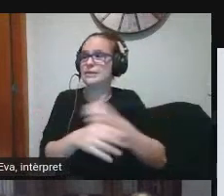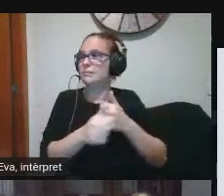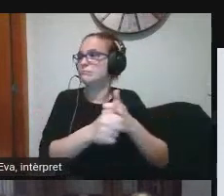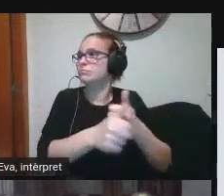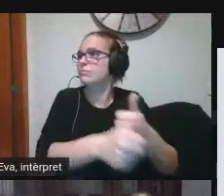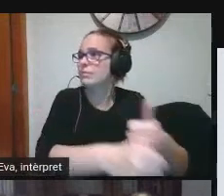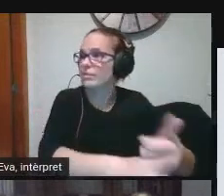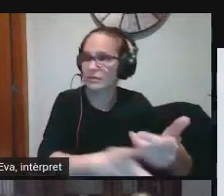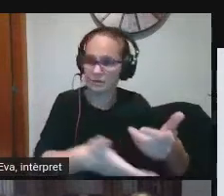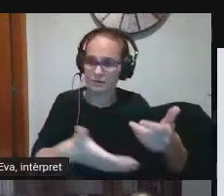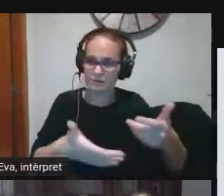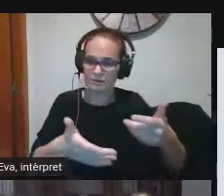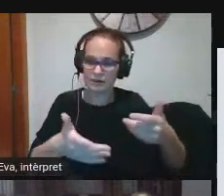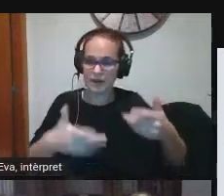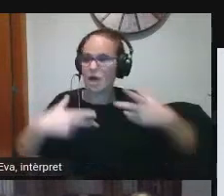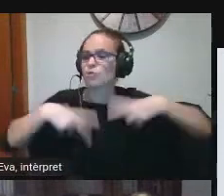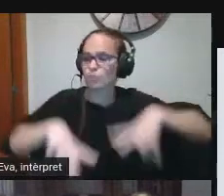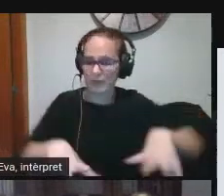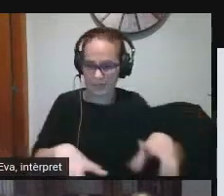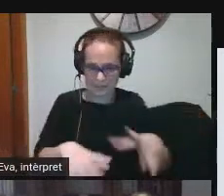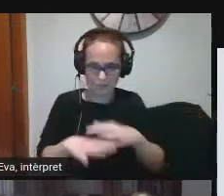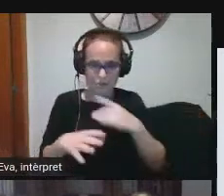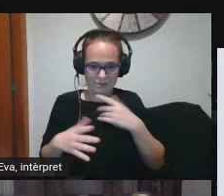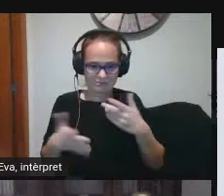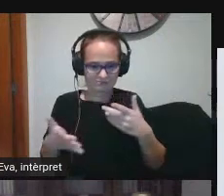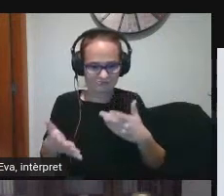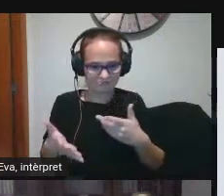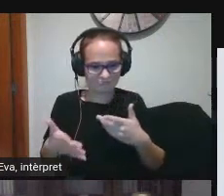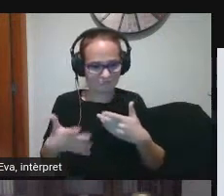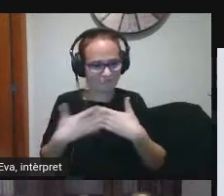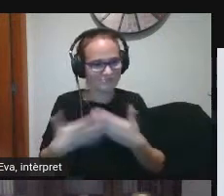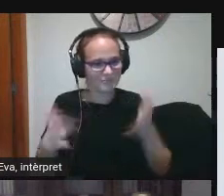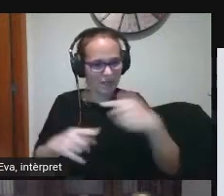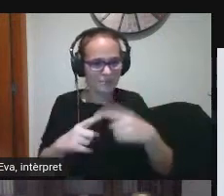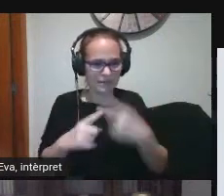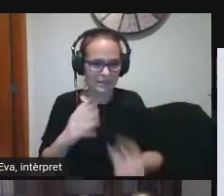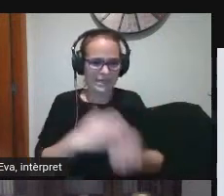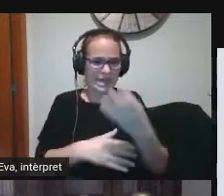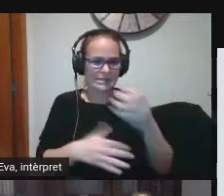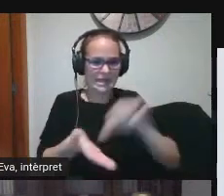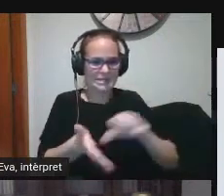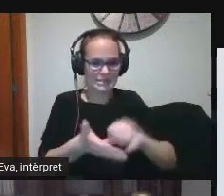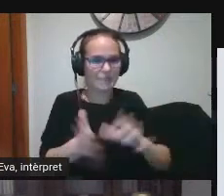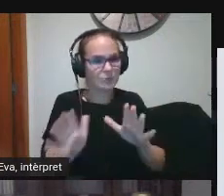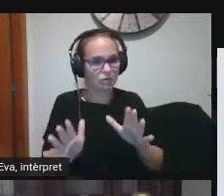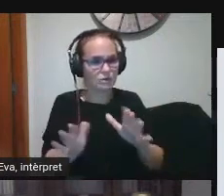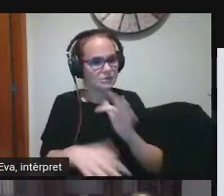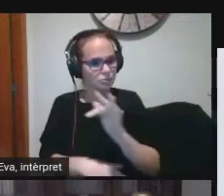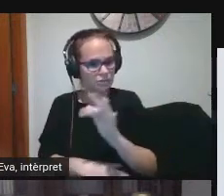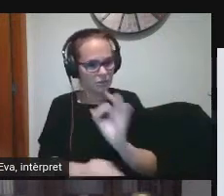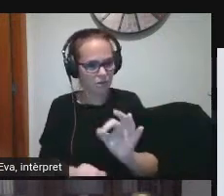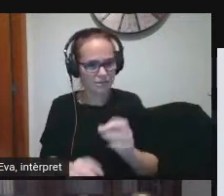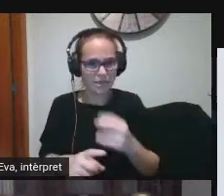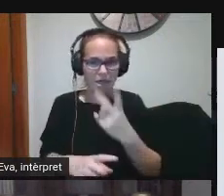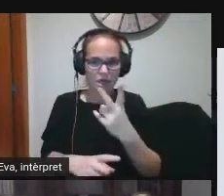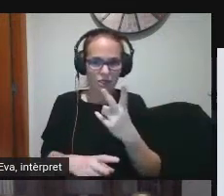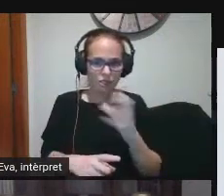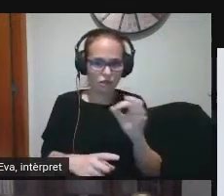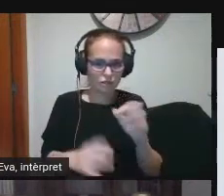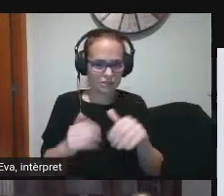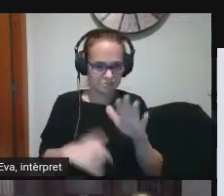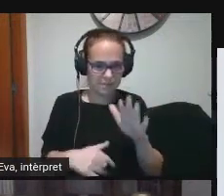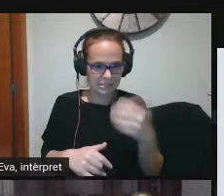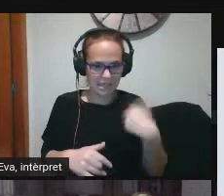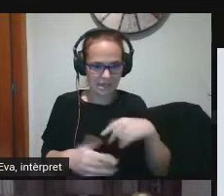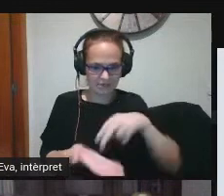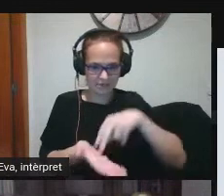evidentment és com si no estigués creat si això és majoritari en el centre si no ho és però en tot cas és molt positiu més de 200 els que esteu